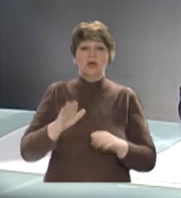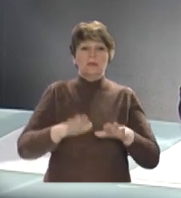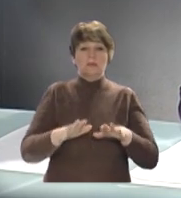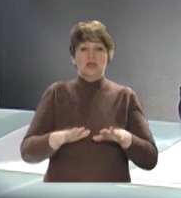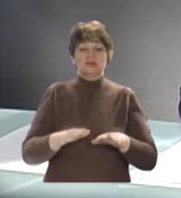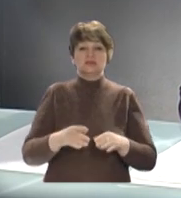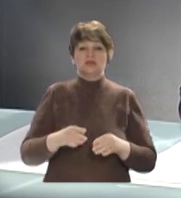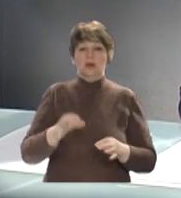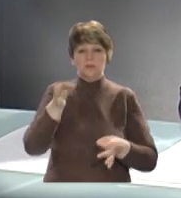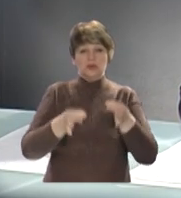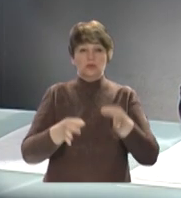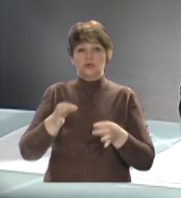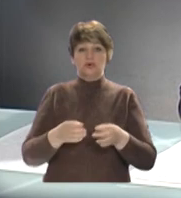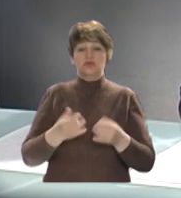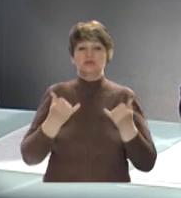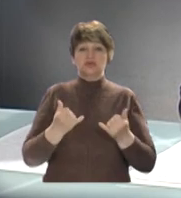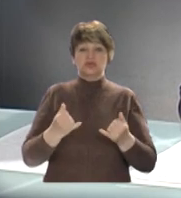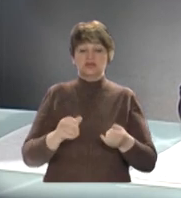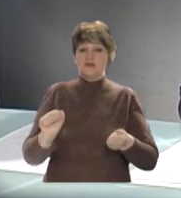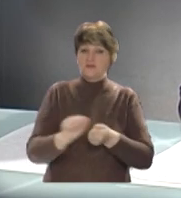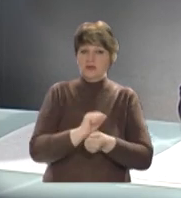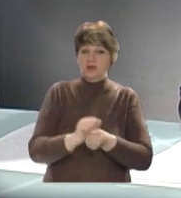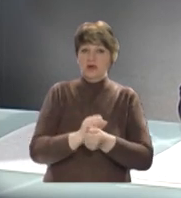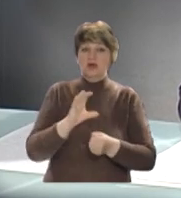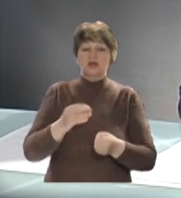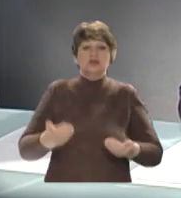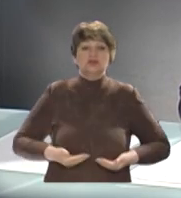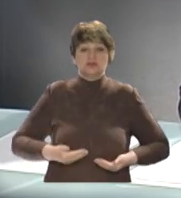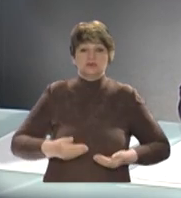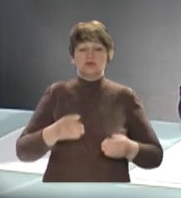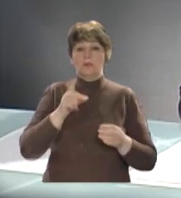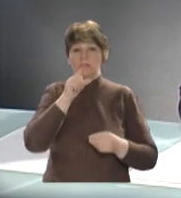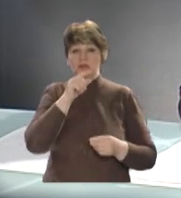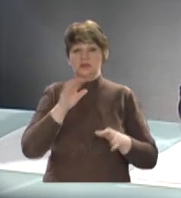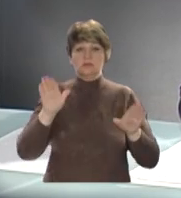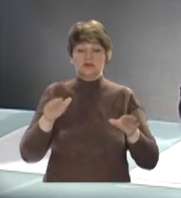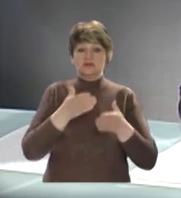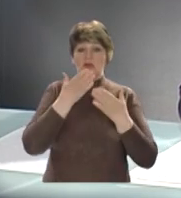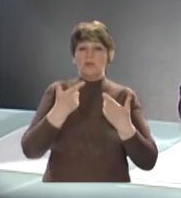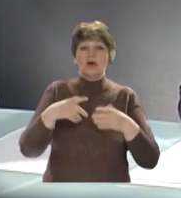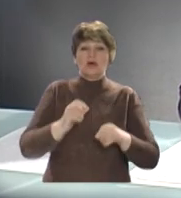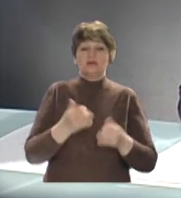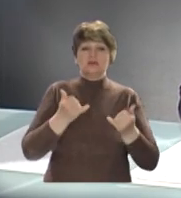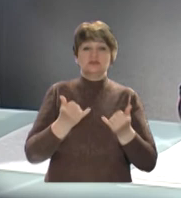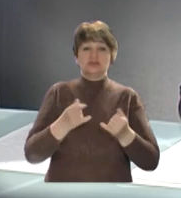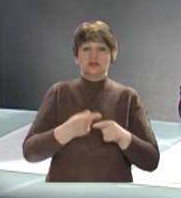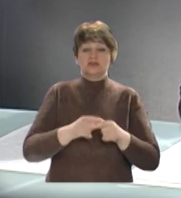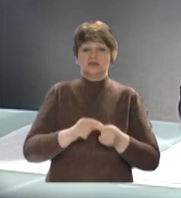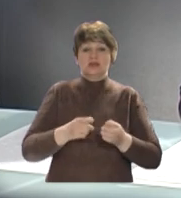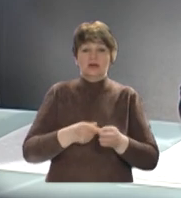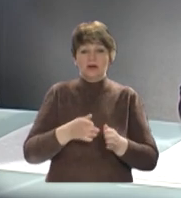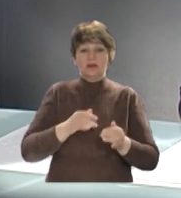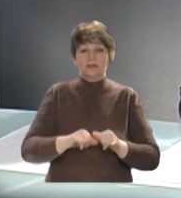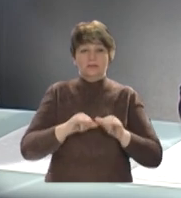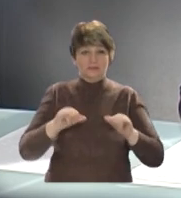місцева фауна за останні роки значно збідніла, болота висихають і живності немає де гніздуватися. Тому керівника ТОВу змусили